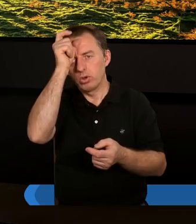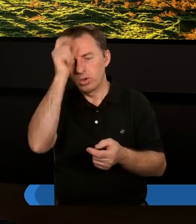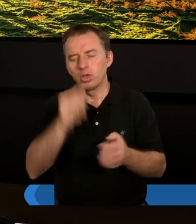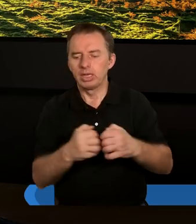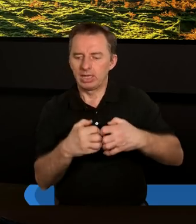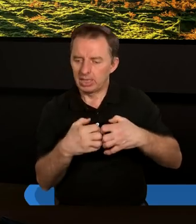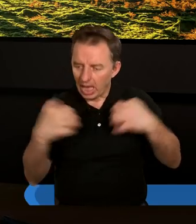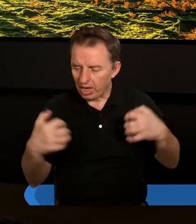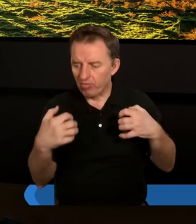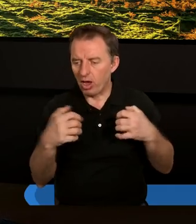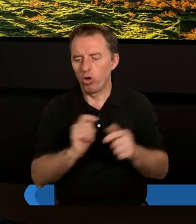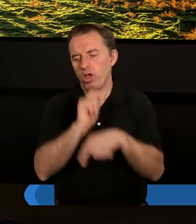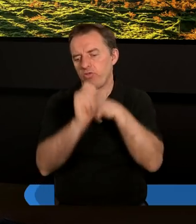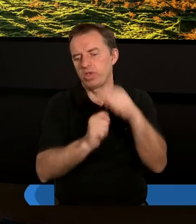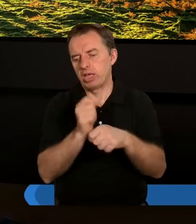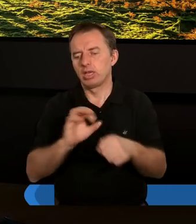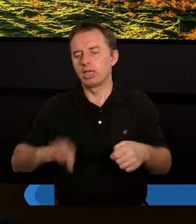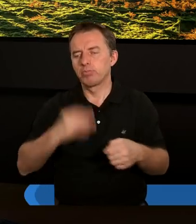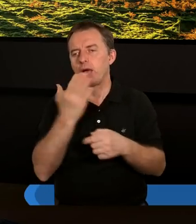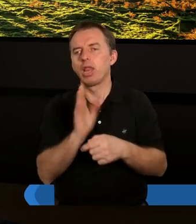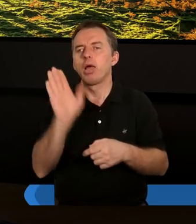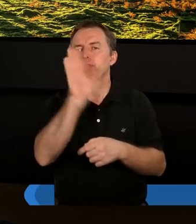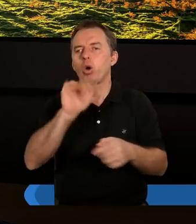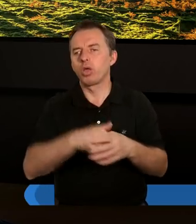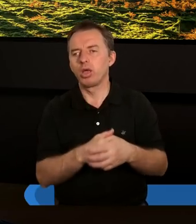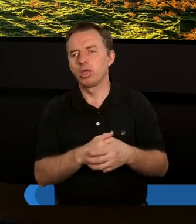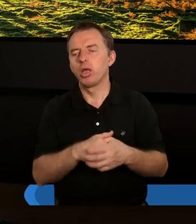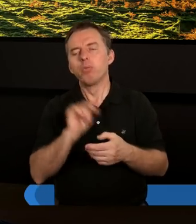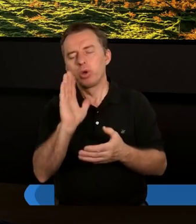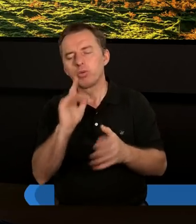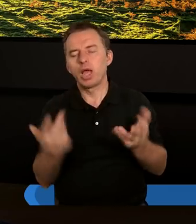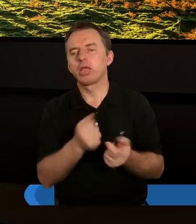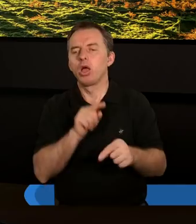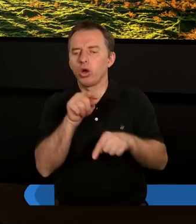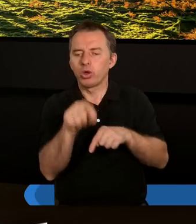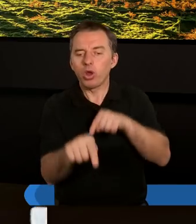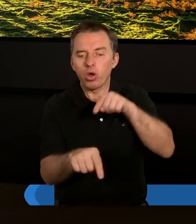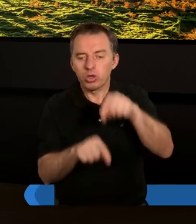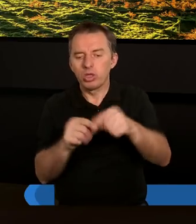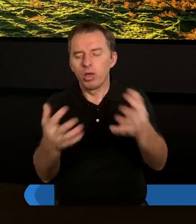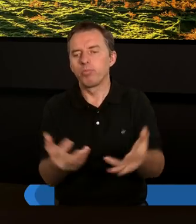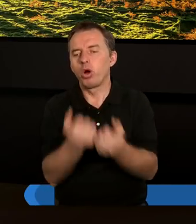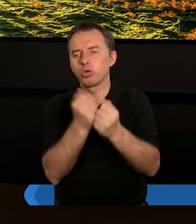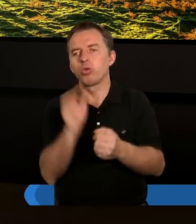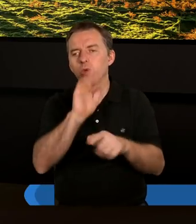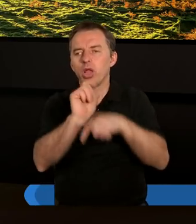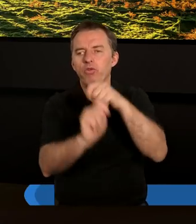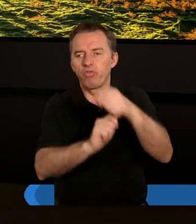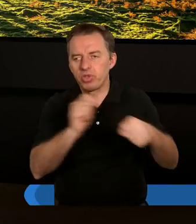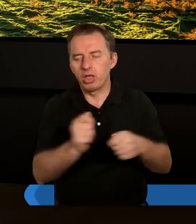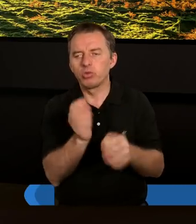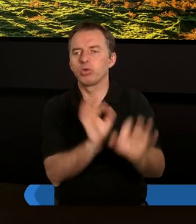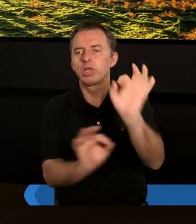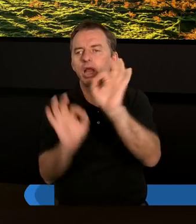zerwał pewną więź z Panem Bogiem i o tym, jakie kroki podjął Pan Bóg, aby tą więź